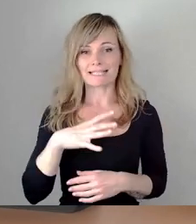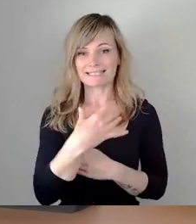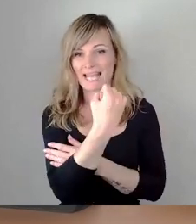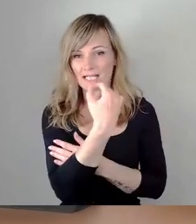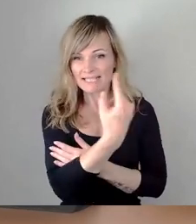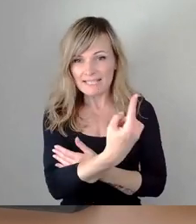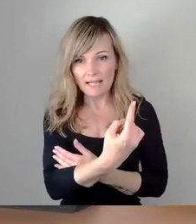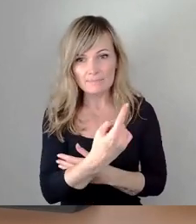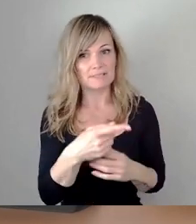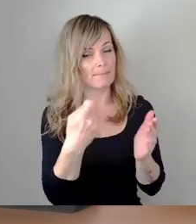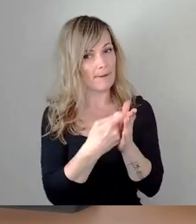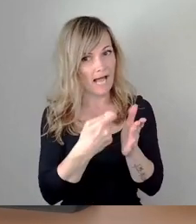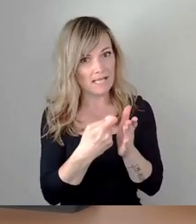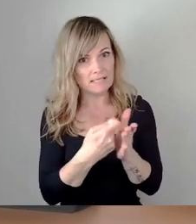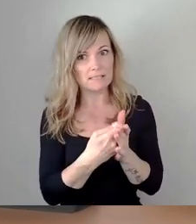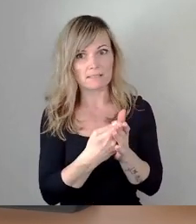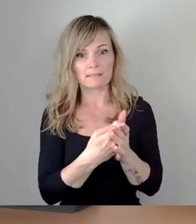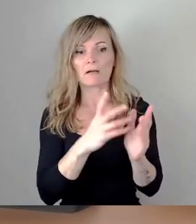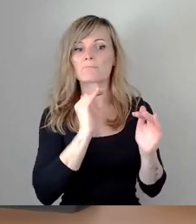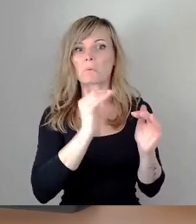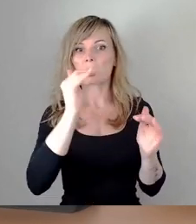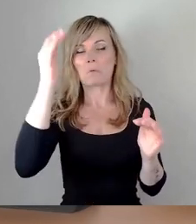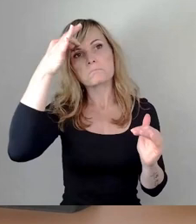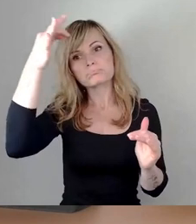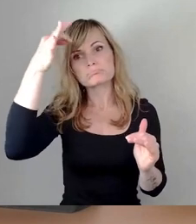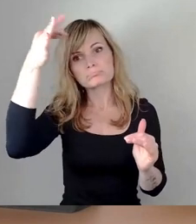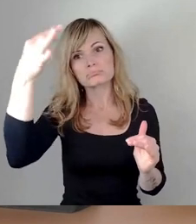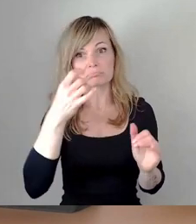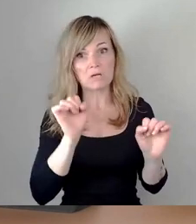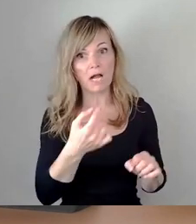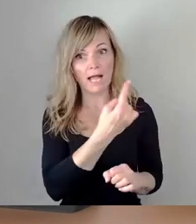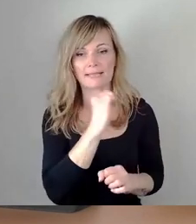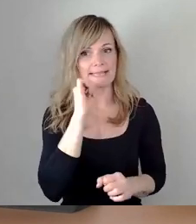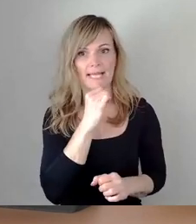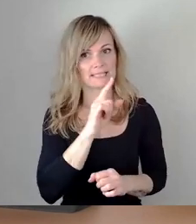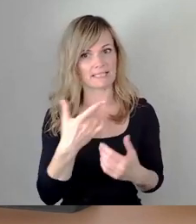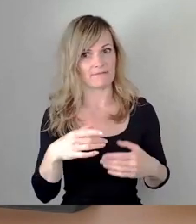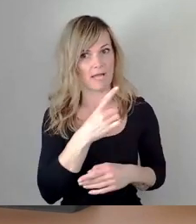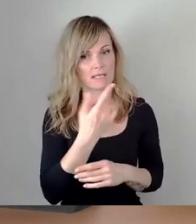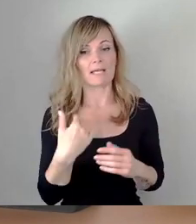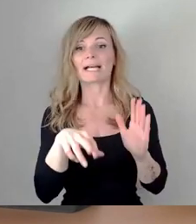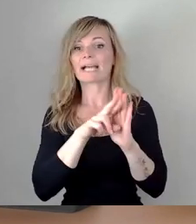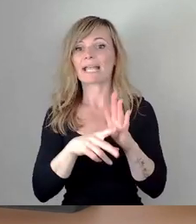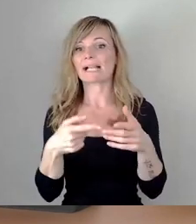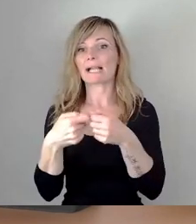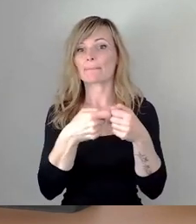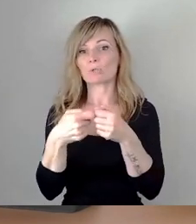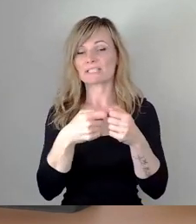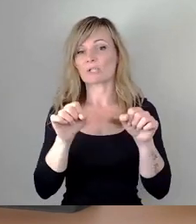Preisgestaltung? Das ist sie nicht. Sondern es ist ein regelgebundenes System, da ist eine